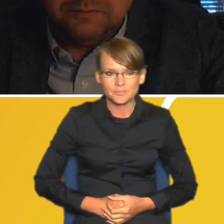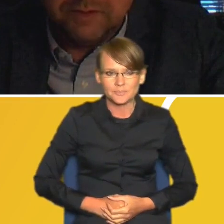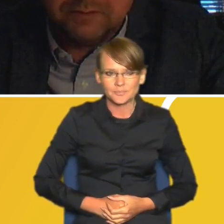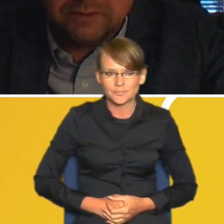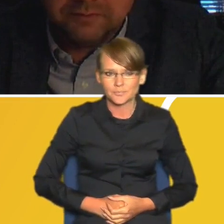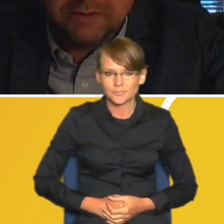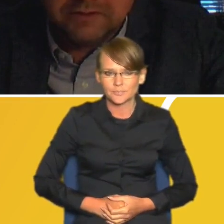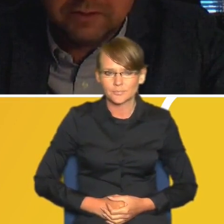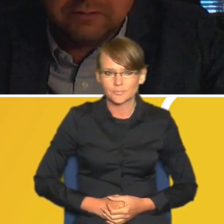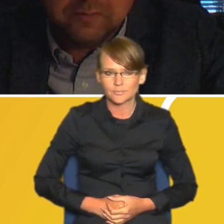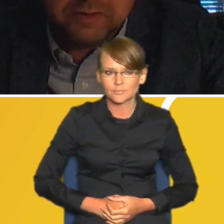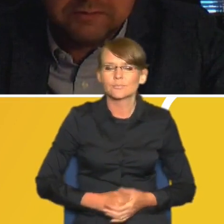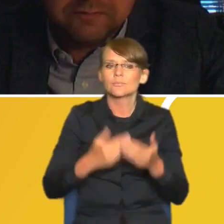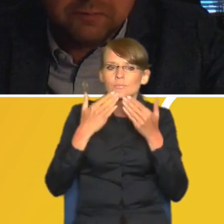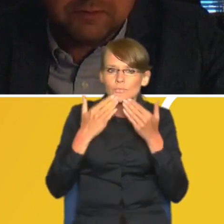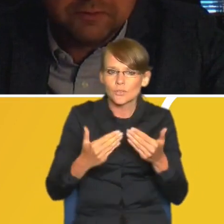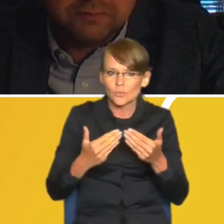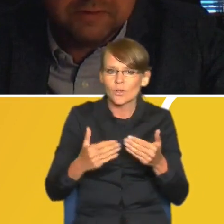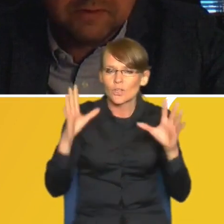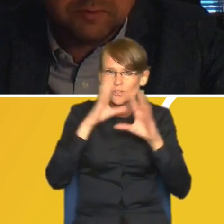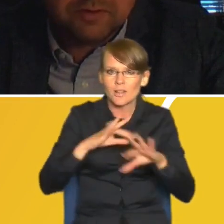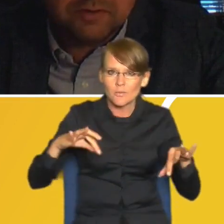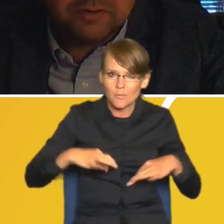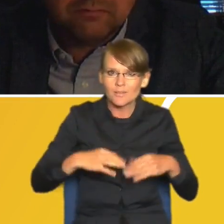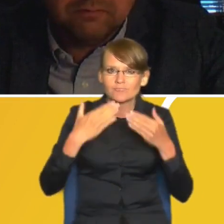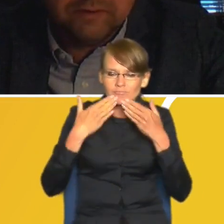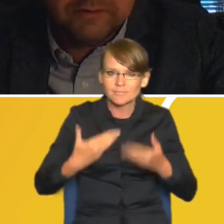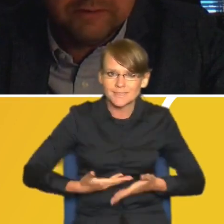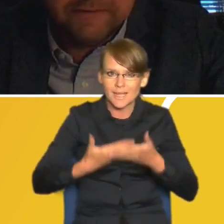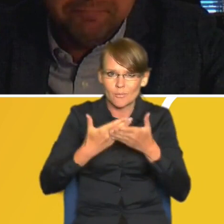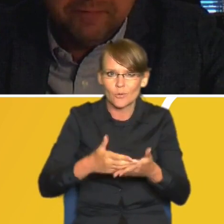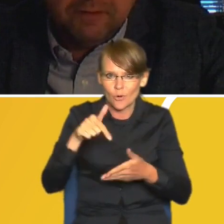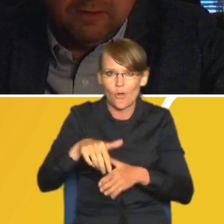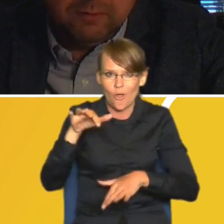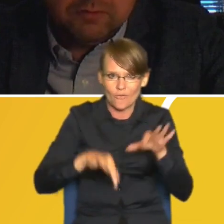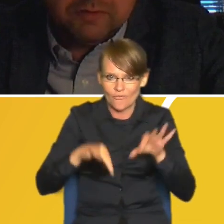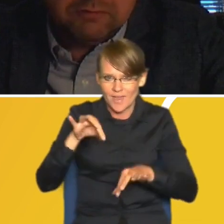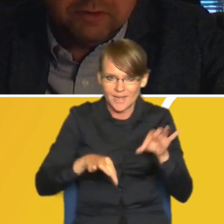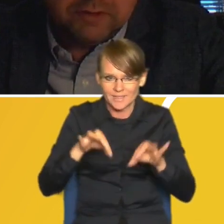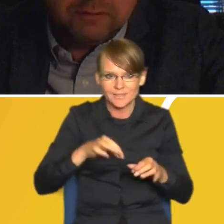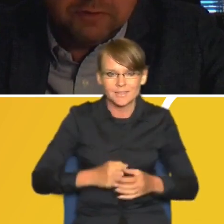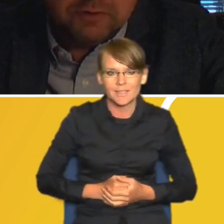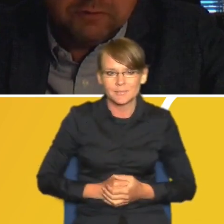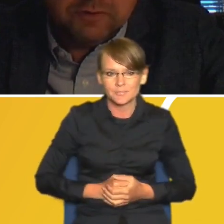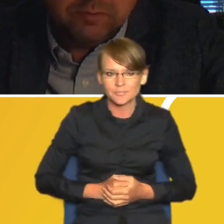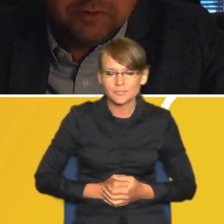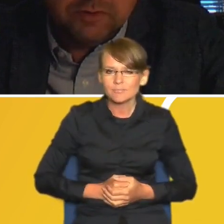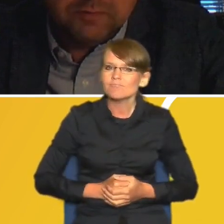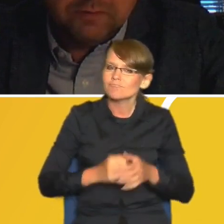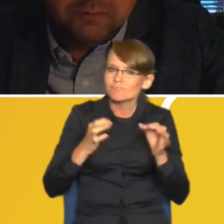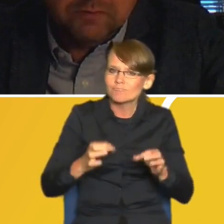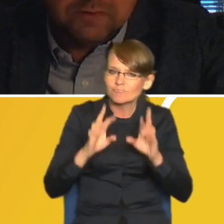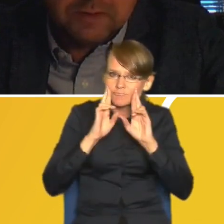Bardzo dziękuję szanowni państwo bardzo dziękuję za zaproszenie na tę konferencję podczas której chciałem się rzeczywiście